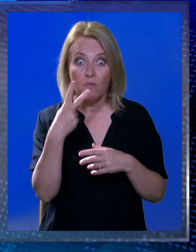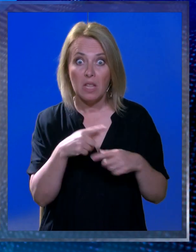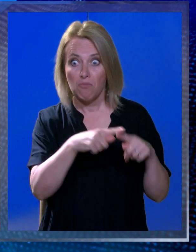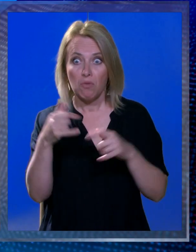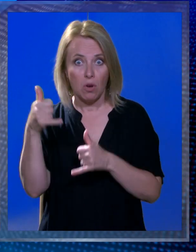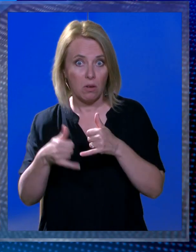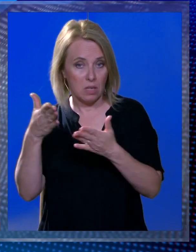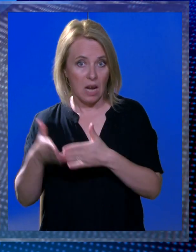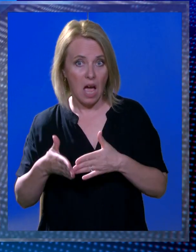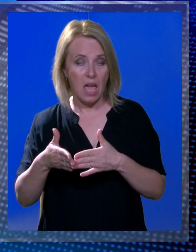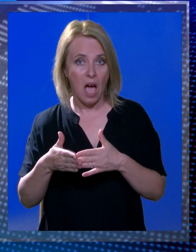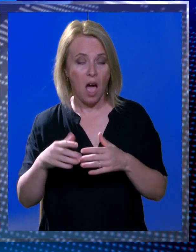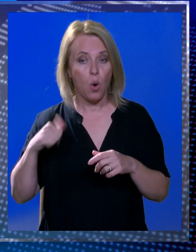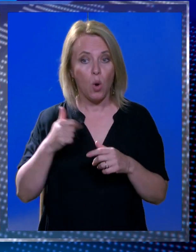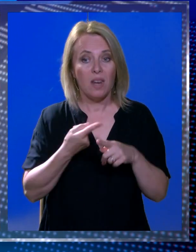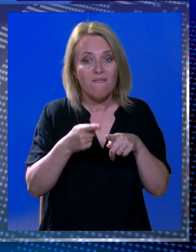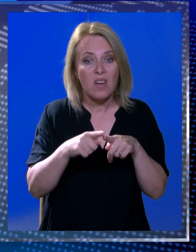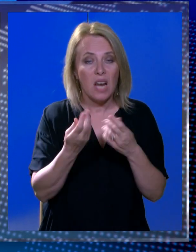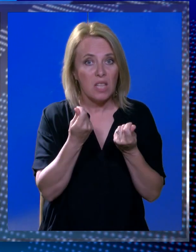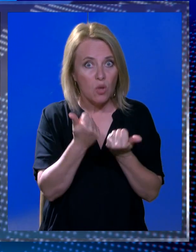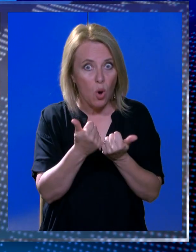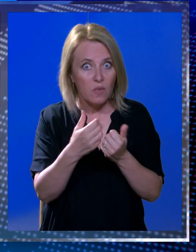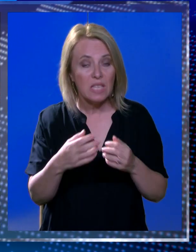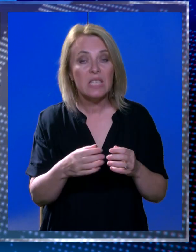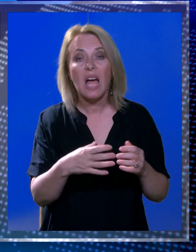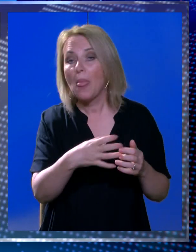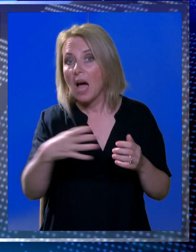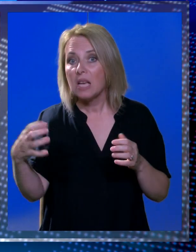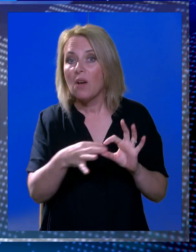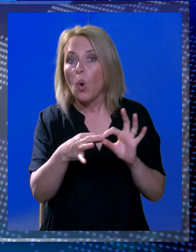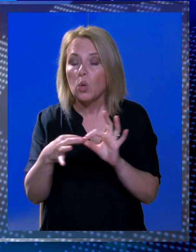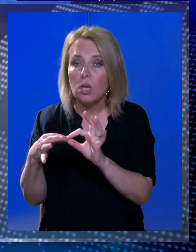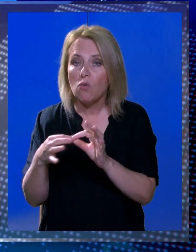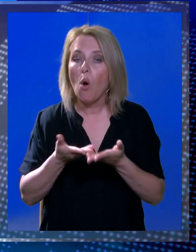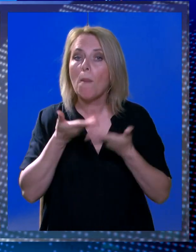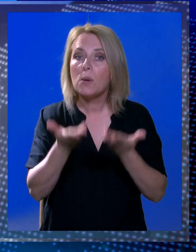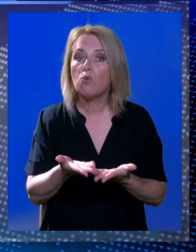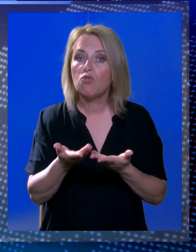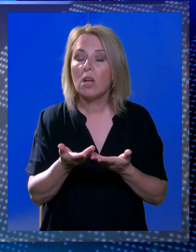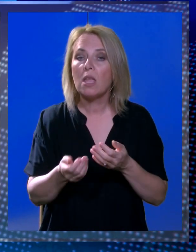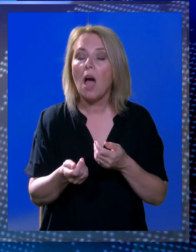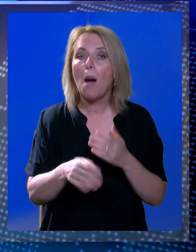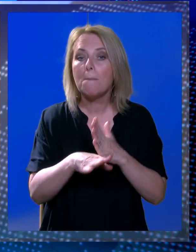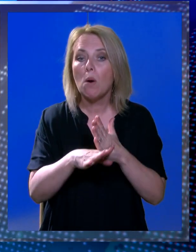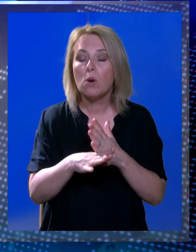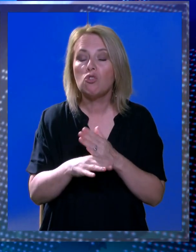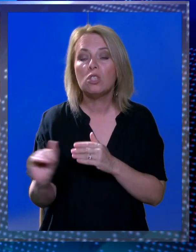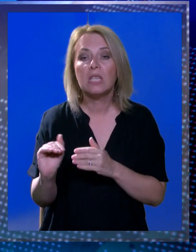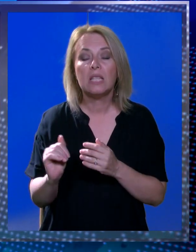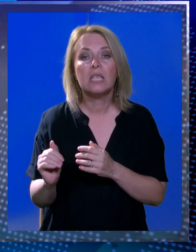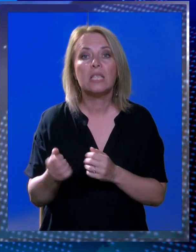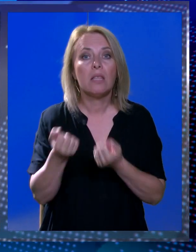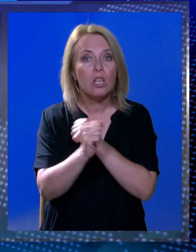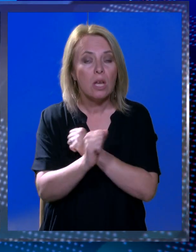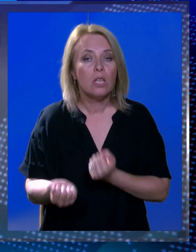uvidjeli da će im do kraja godine ponestati financijskih sredstava za nastavak kontinuiranog pružanja terapije djeci s poteškoćama, članovi udruge 2